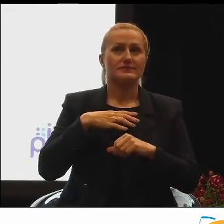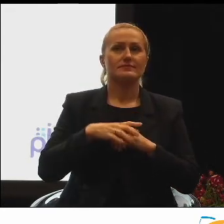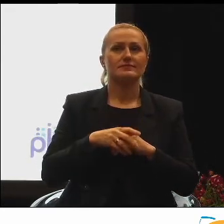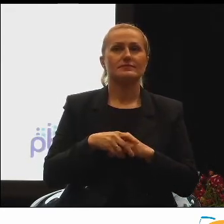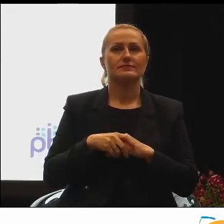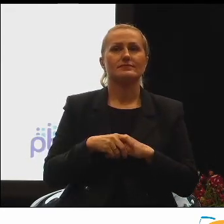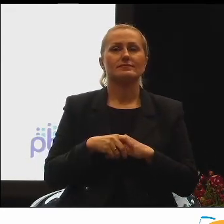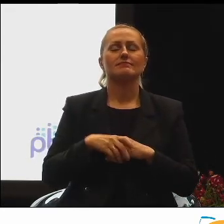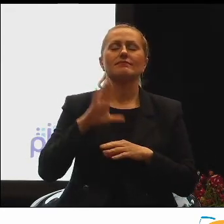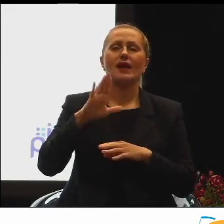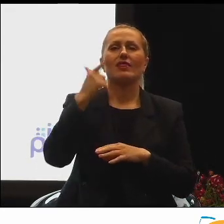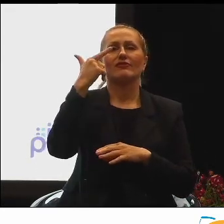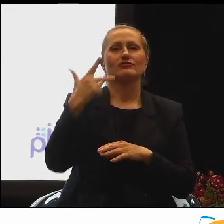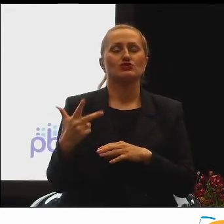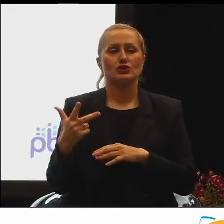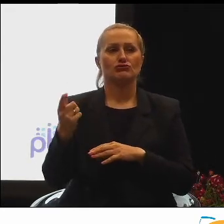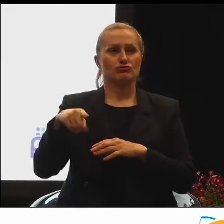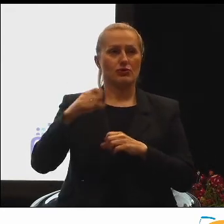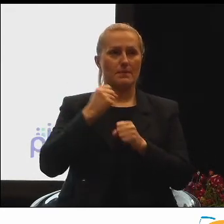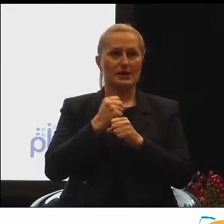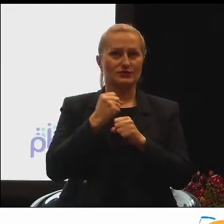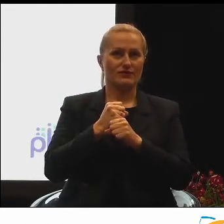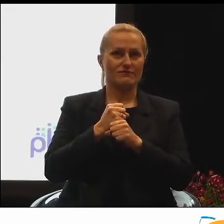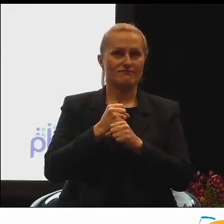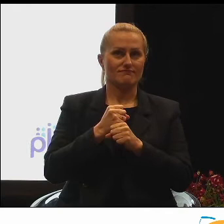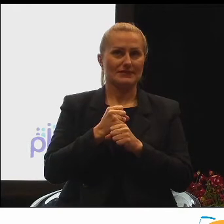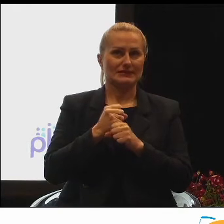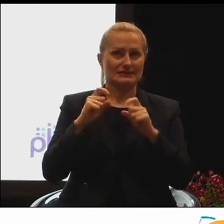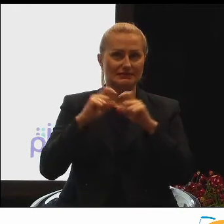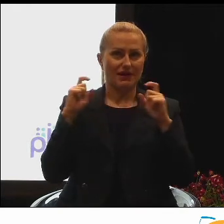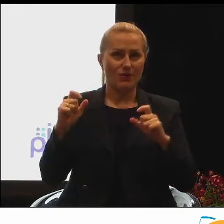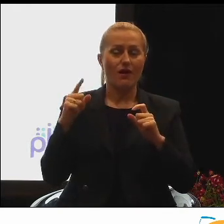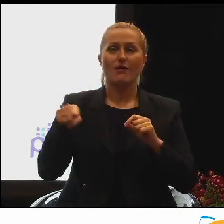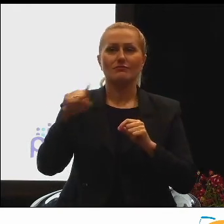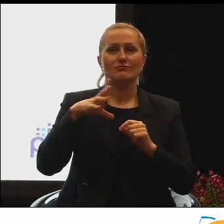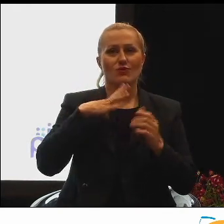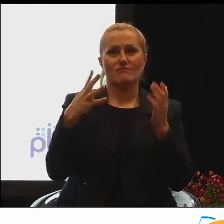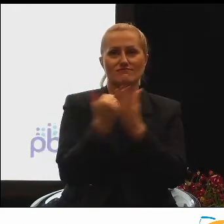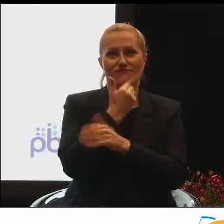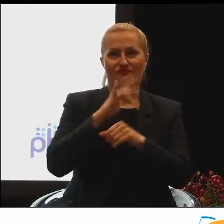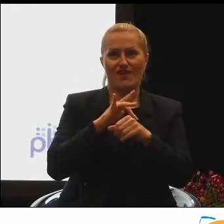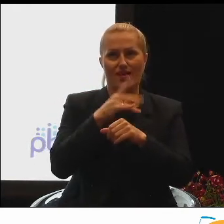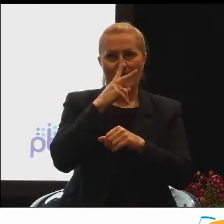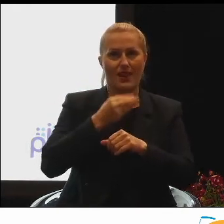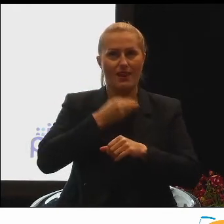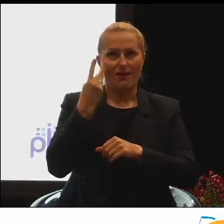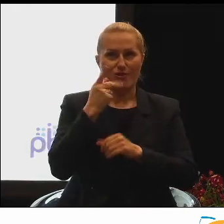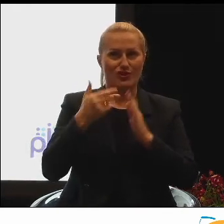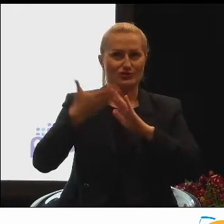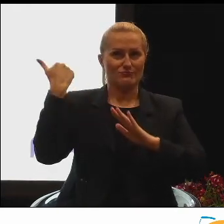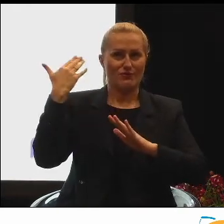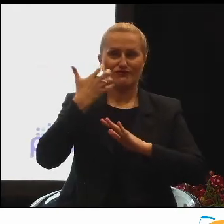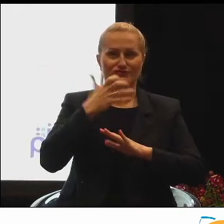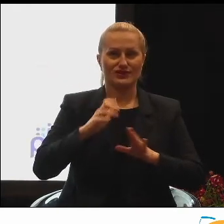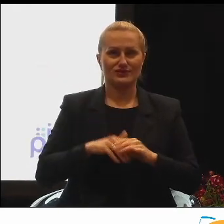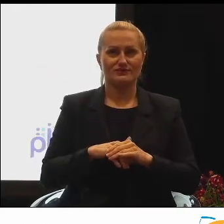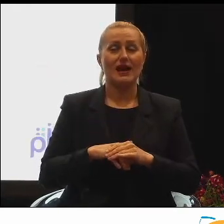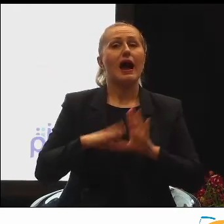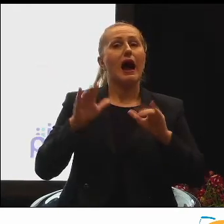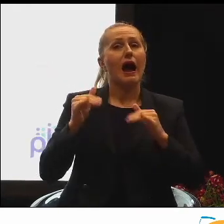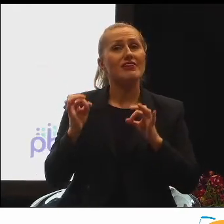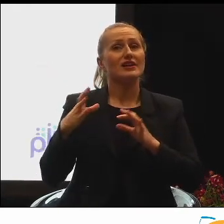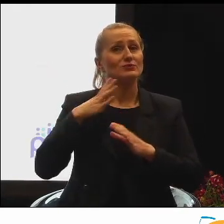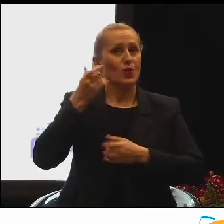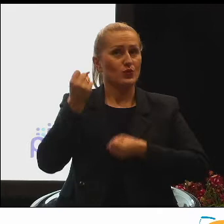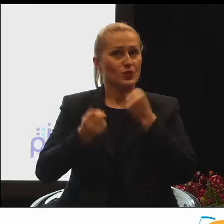Natomiast dwie trzecie, można powiedzieć, dwie trzecie z nich osiągnęło wynik lepszy niż w poprzedniej edycji, może była